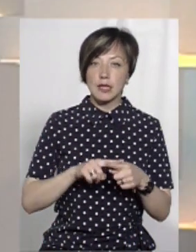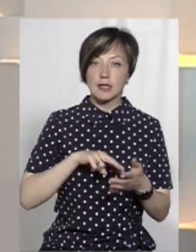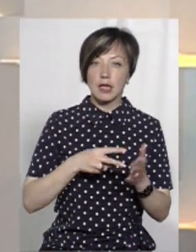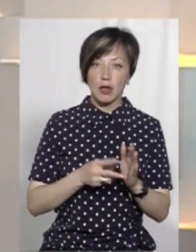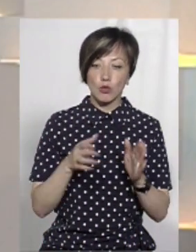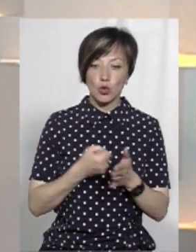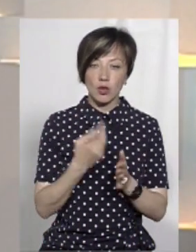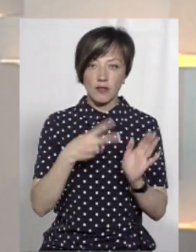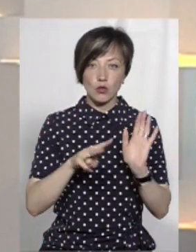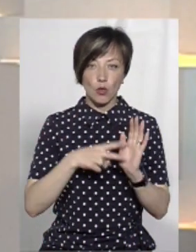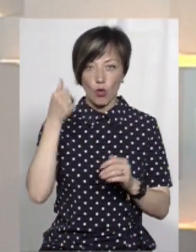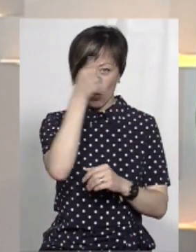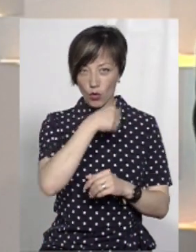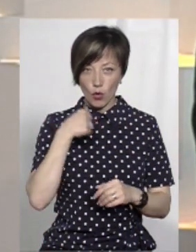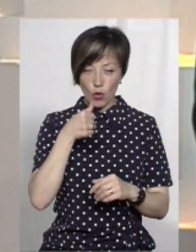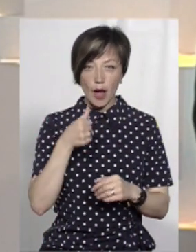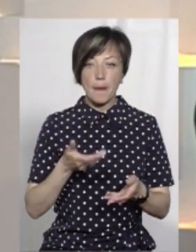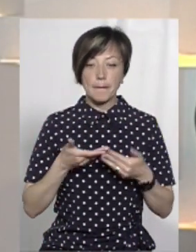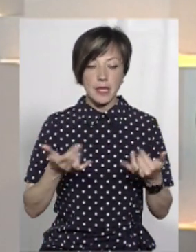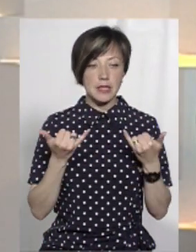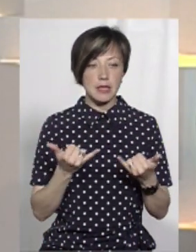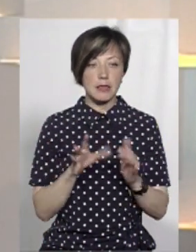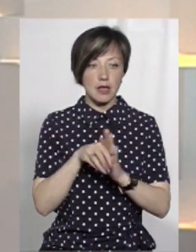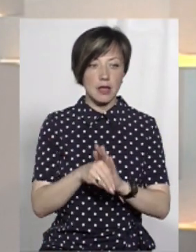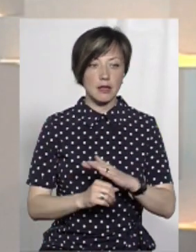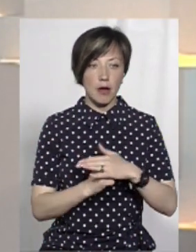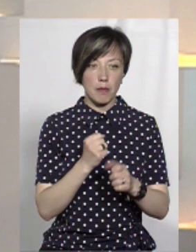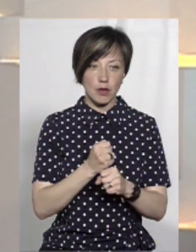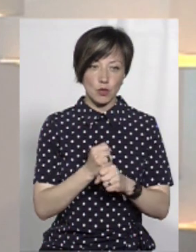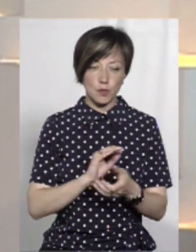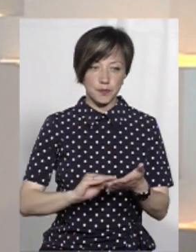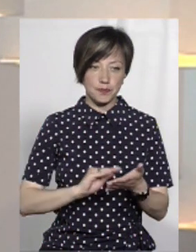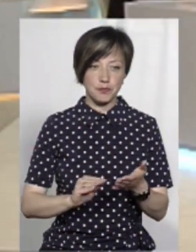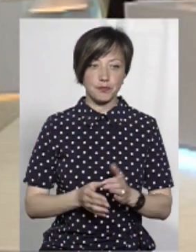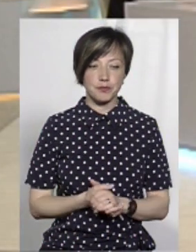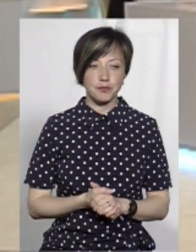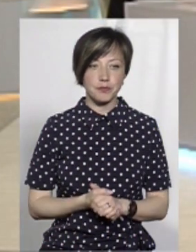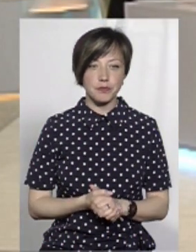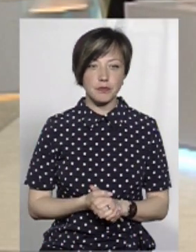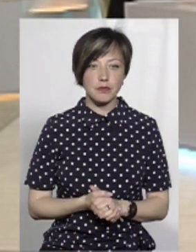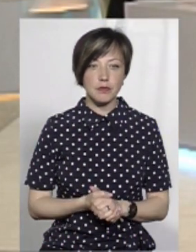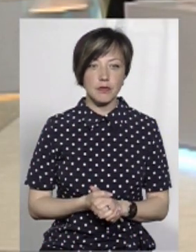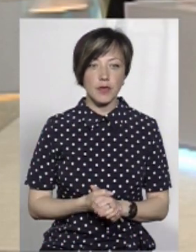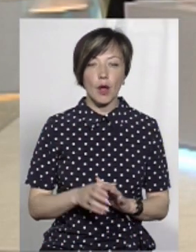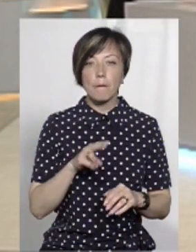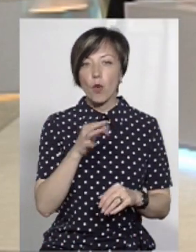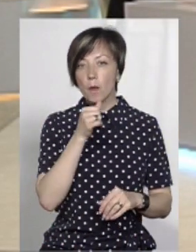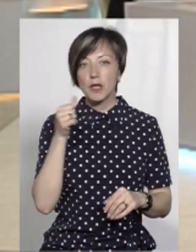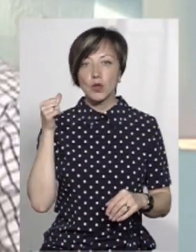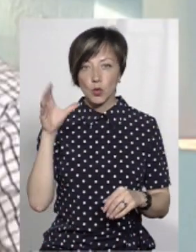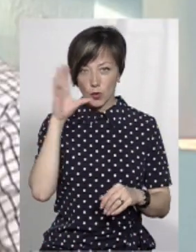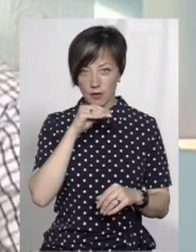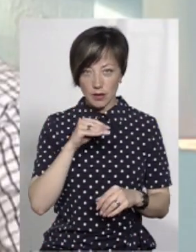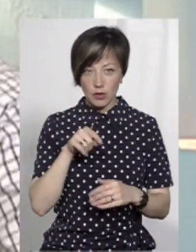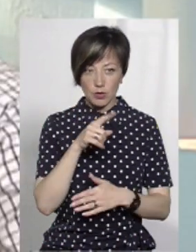стратегія, яка буде до 27 року, ми якраз зараз її закладаємо, і до неї працюємо. А по минулій щось